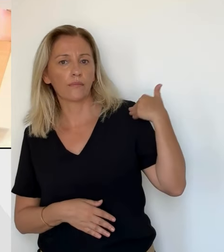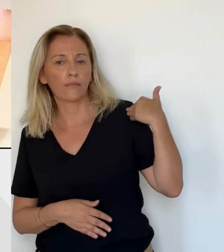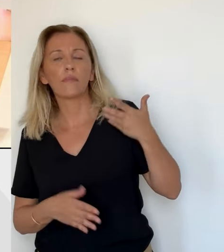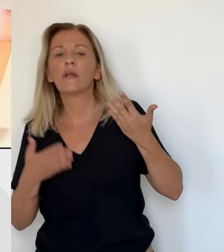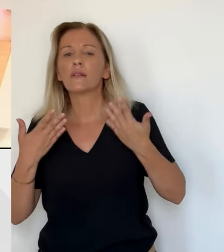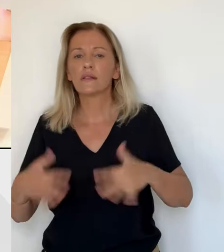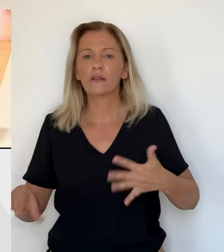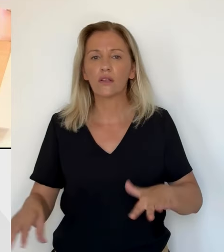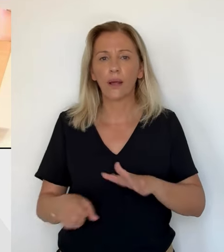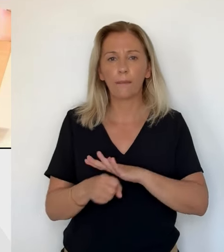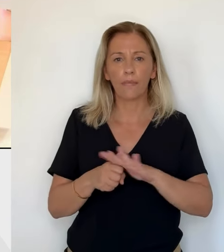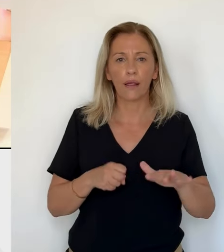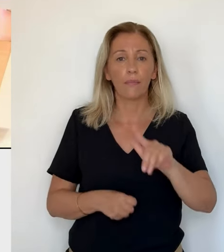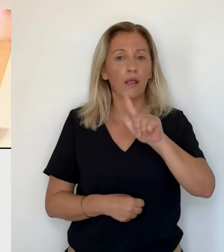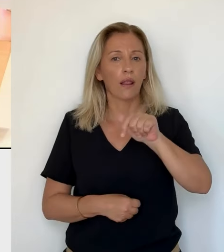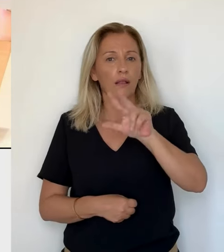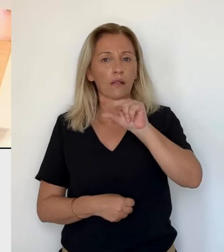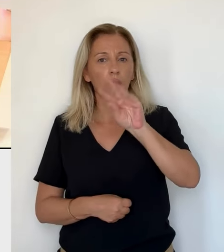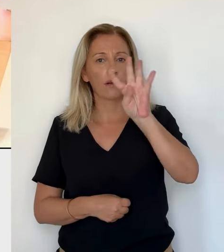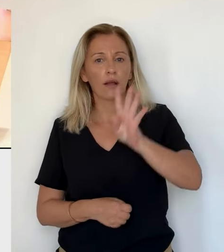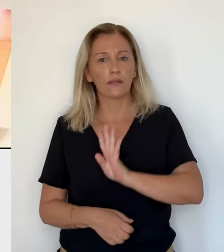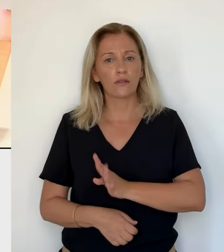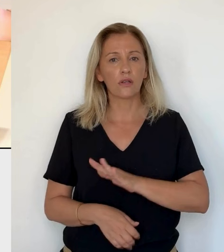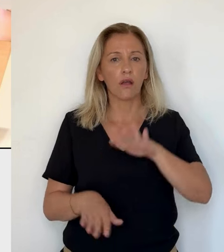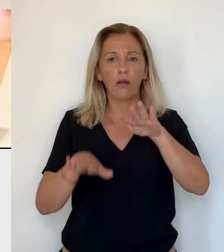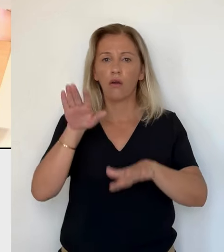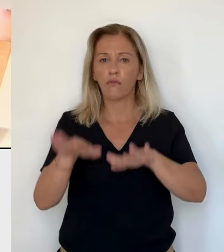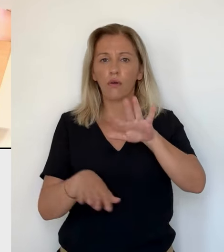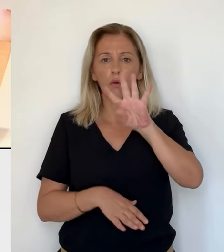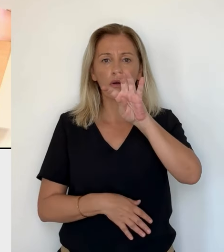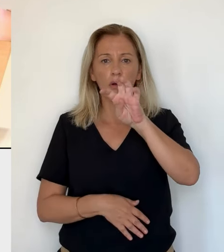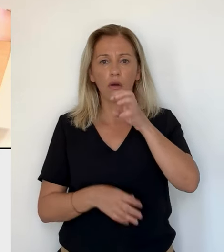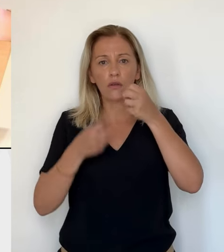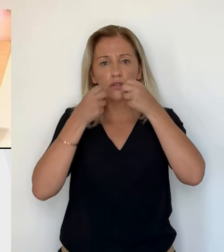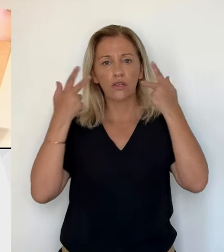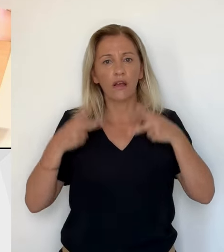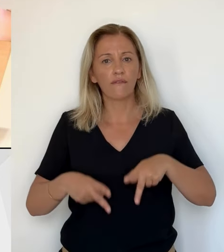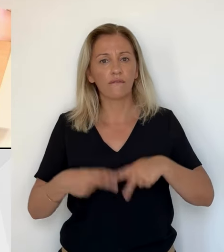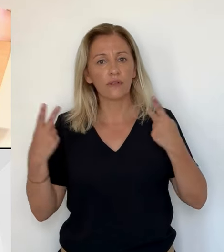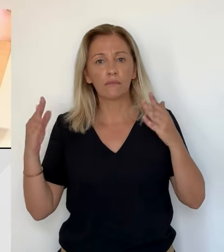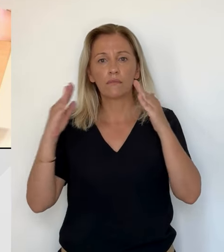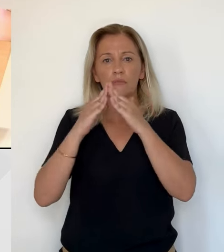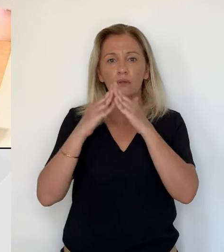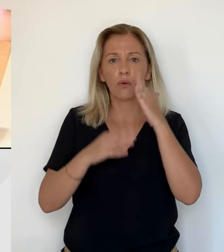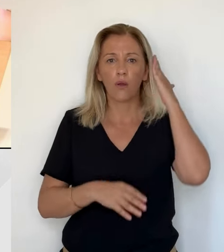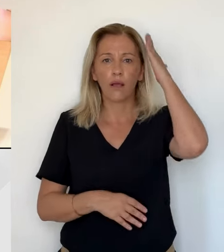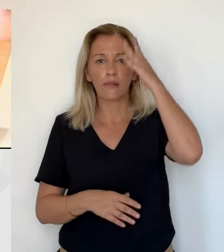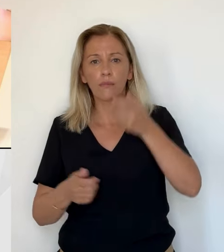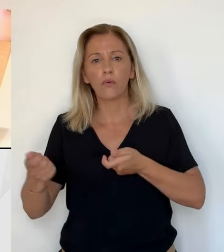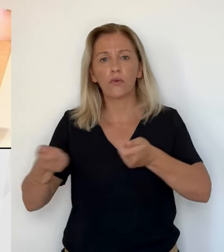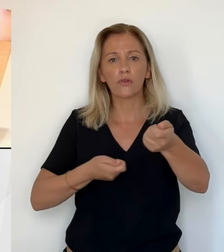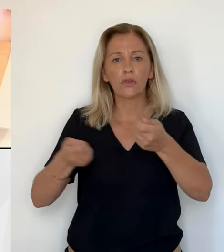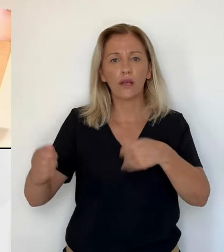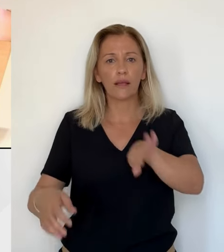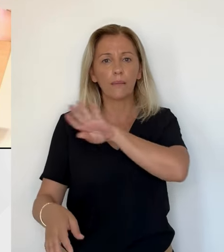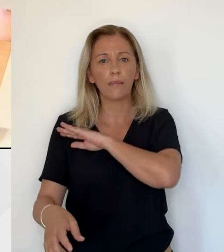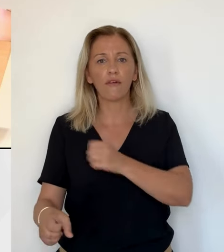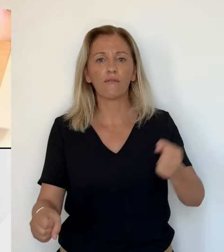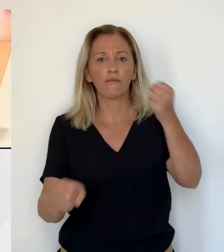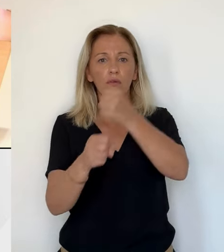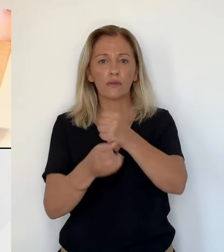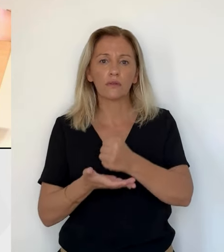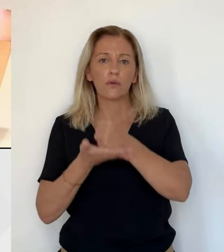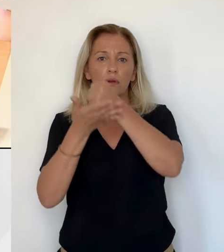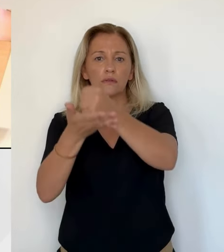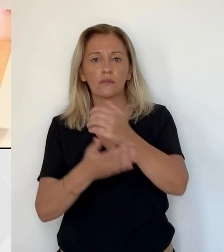chiens, une quarantaine de chats. La Fondation Assistance Animaux gère ce refuge. Et selon les données de la SPA, en 2023, il y avait